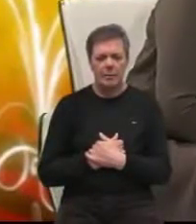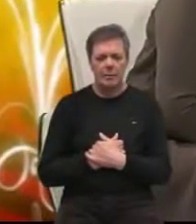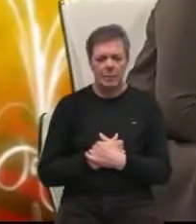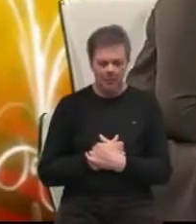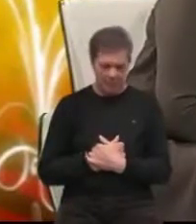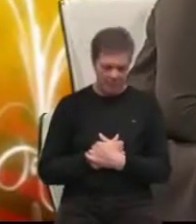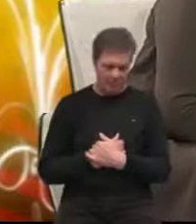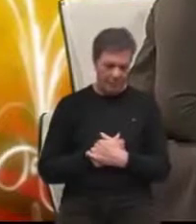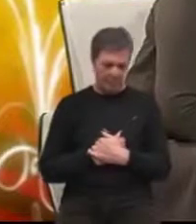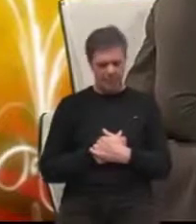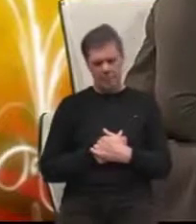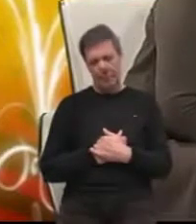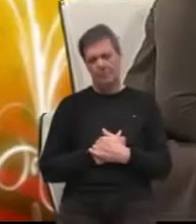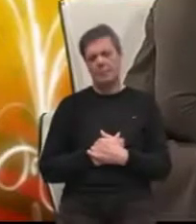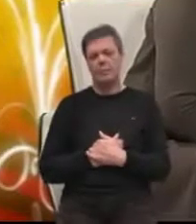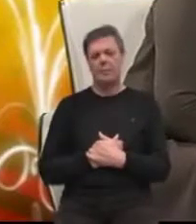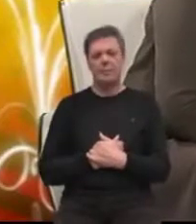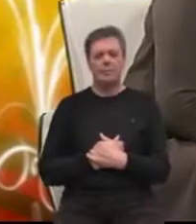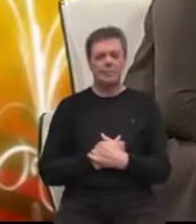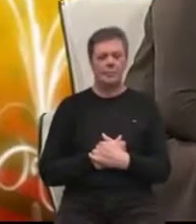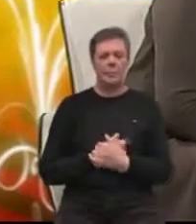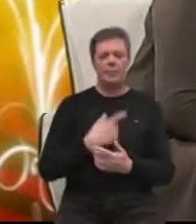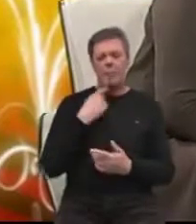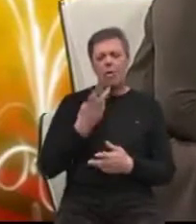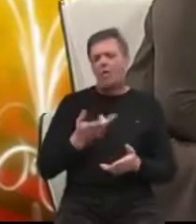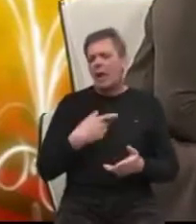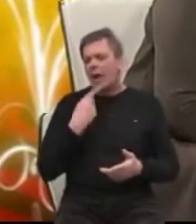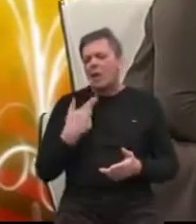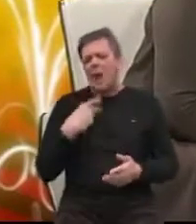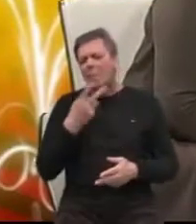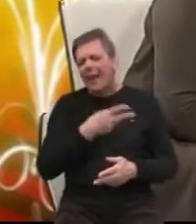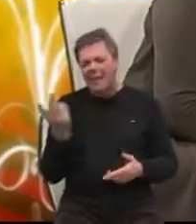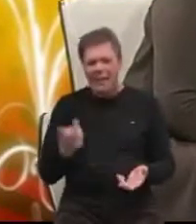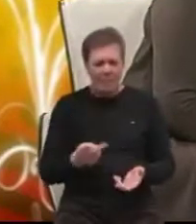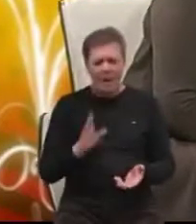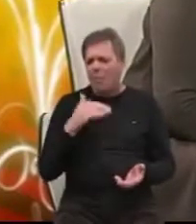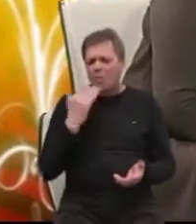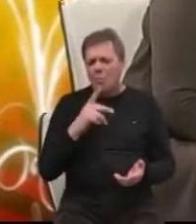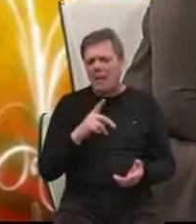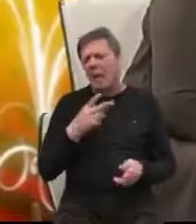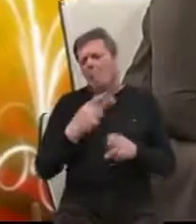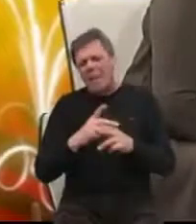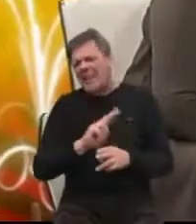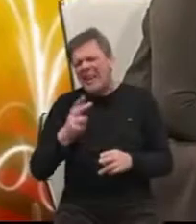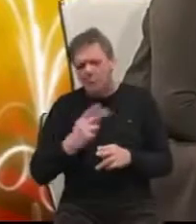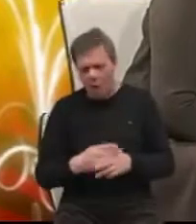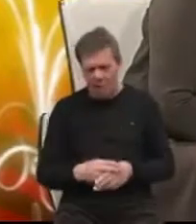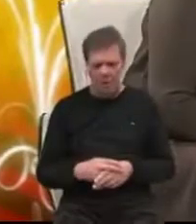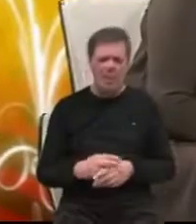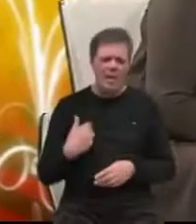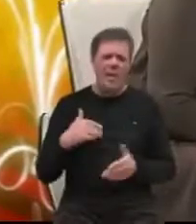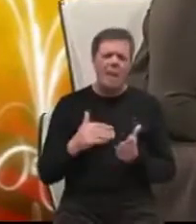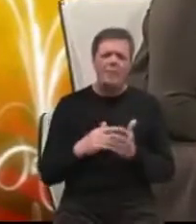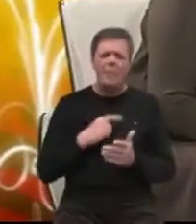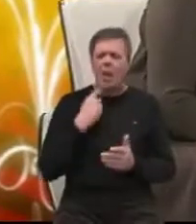gledateljima? I ako nisu još oboljeli ili ako primjećuju da ima uščunog gleda. Ja mislim da bi trebalo se ne